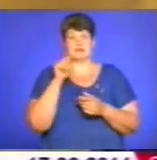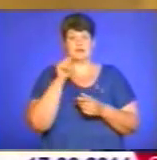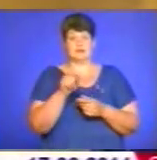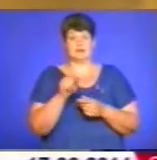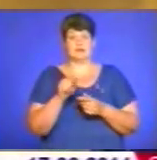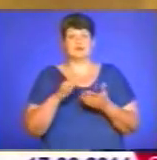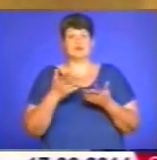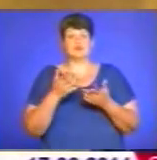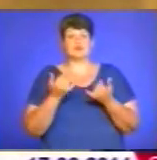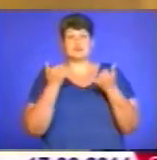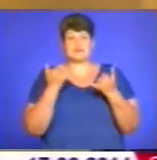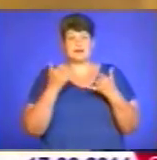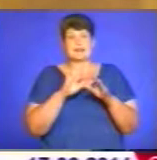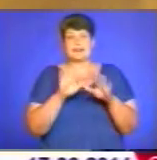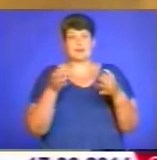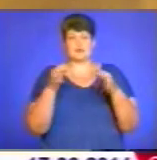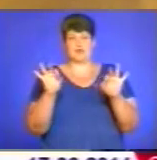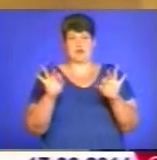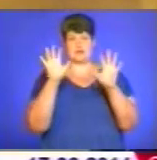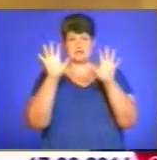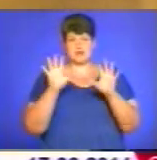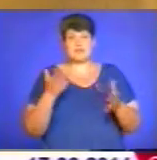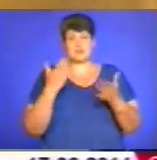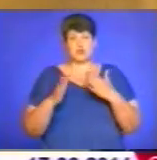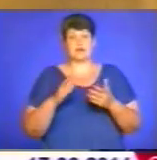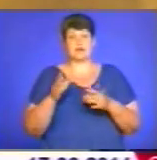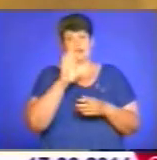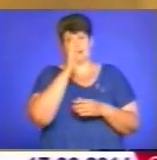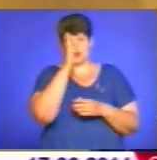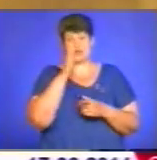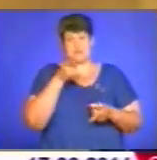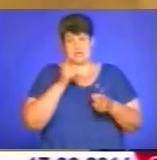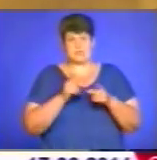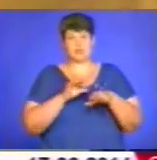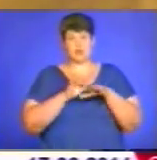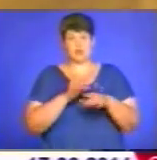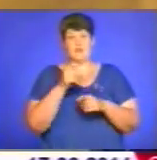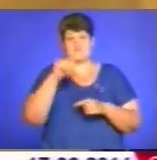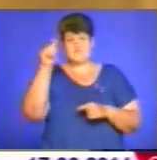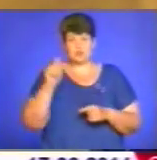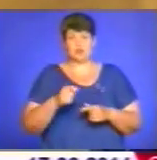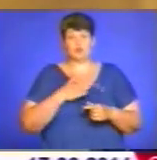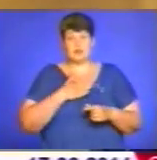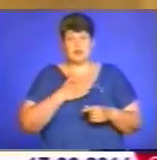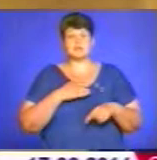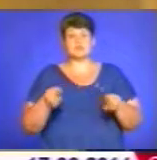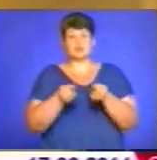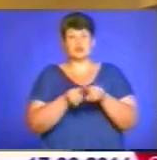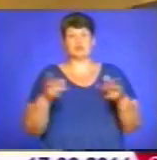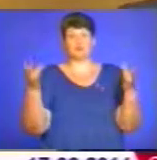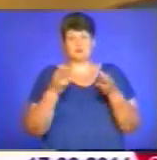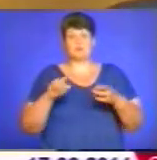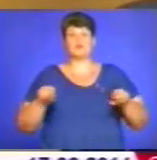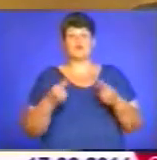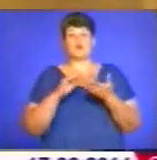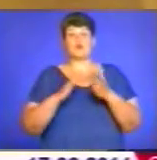те, що цього наразі дозволяє законодавство. Якщо ж терористи ведуть справжню війну з українцями, то нашим силовим структурам також потрібно створити